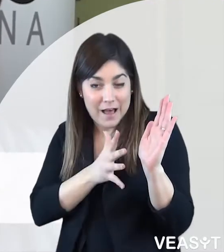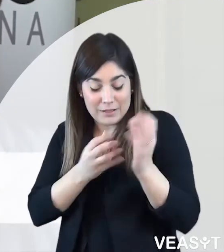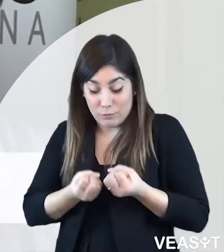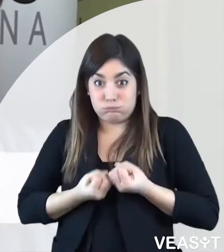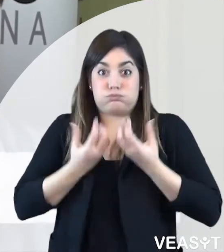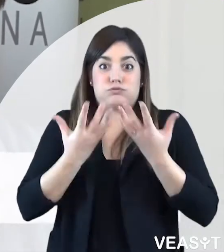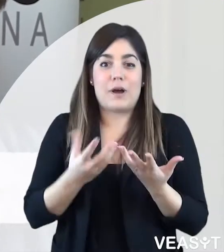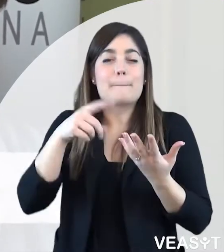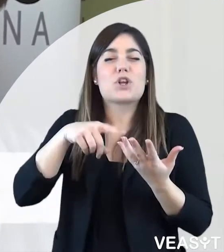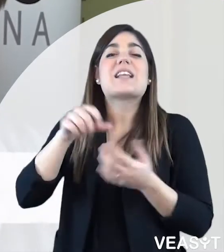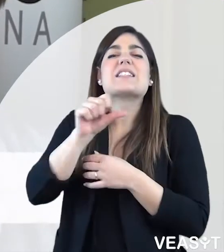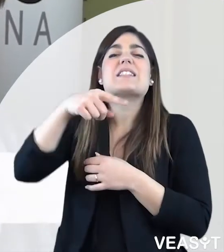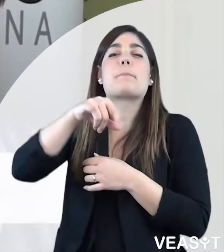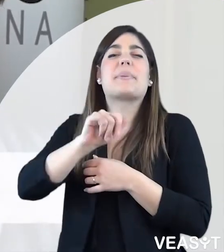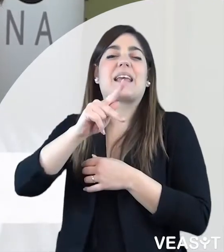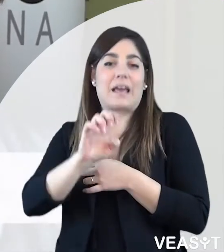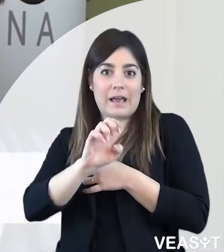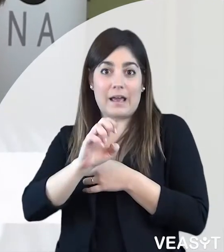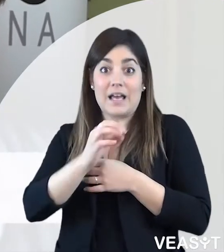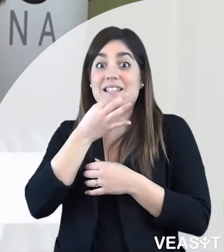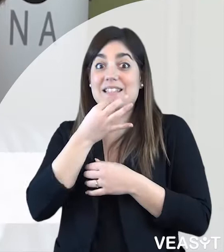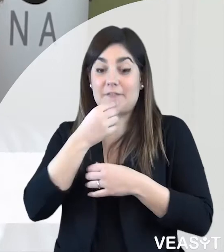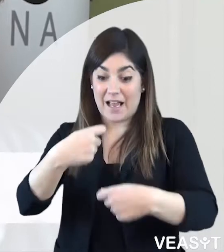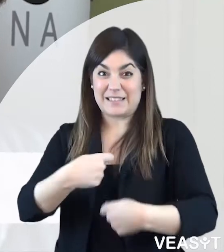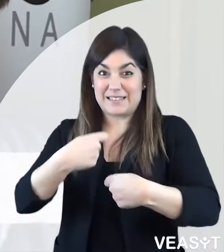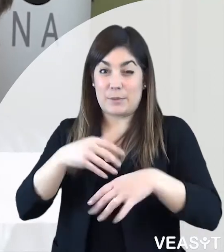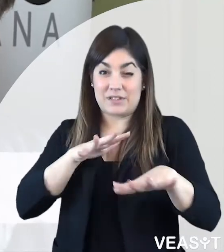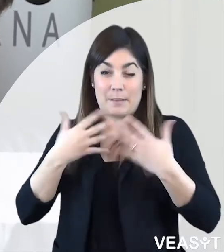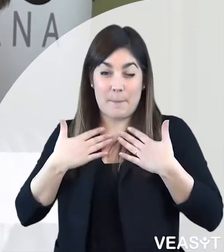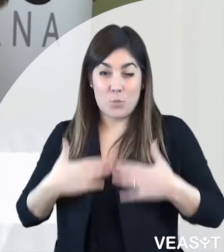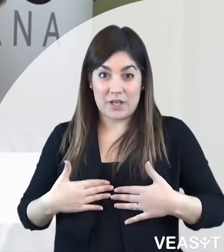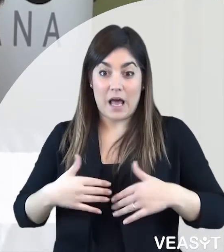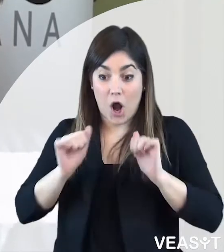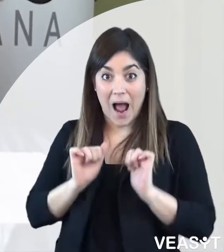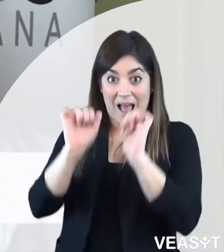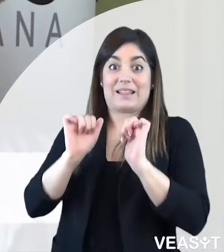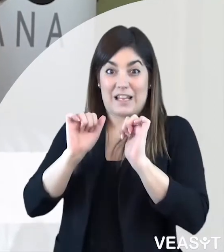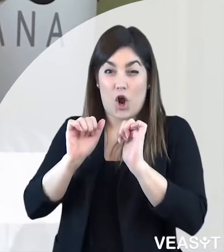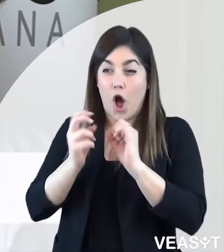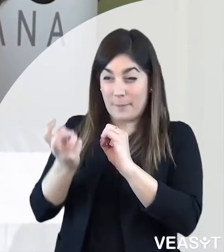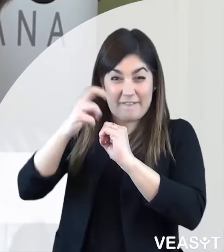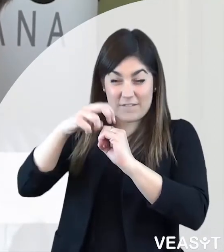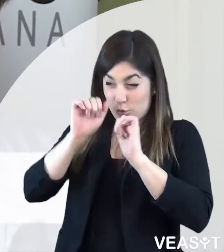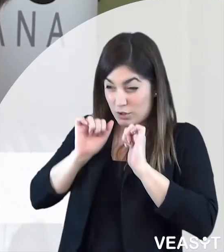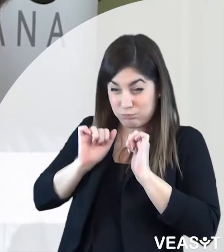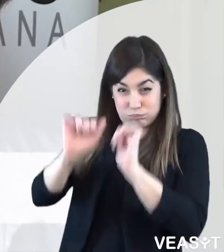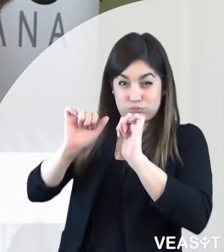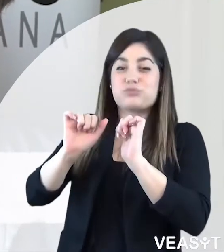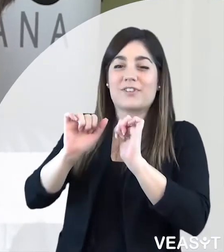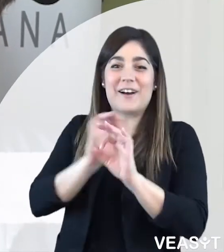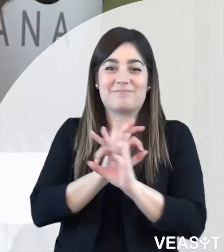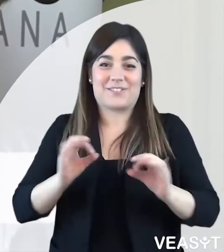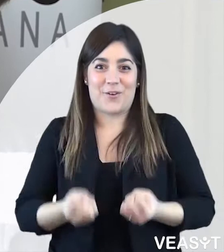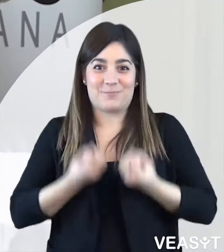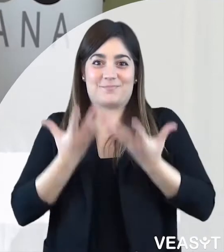producono delle proteine spike che stimolano il sistema immunitario a creare degli anticorpi verso